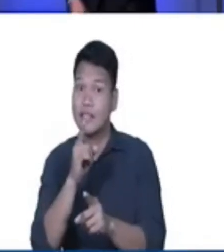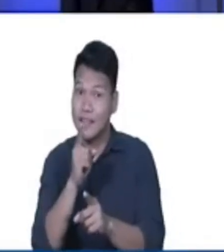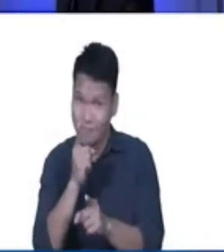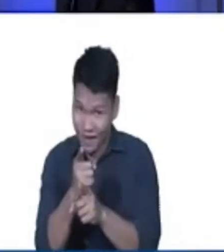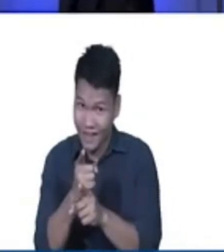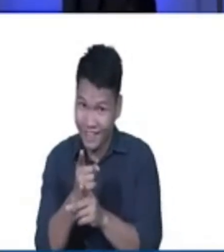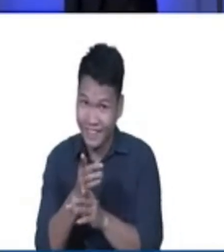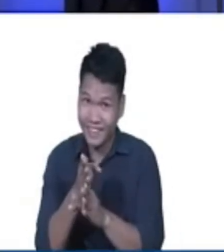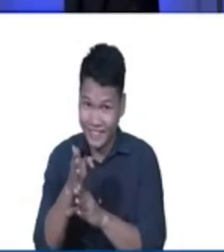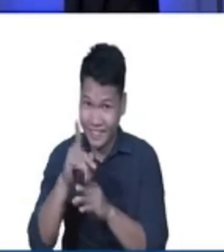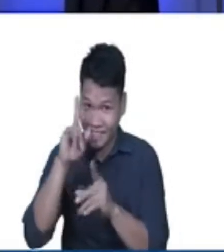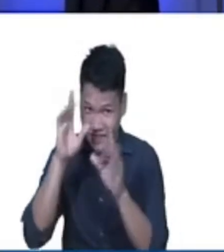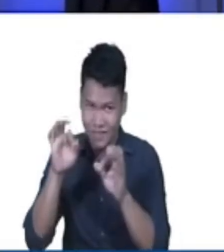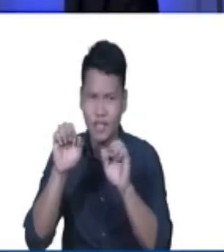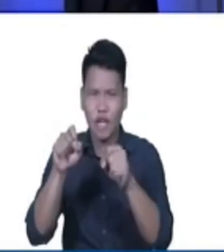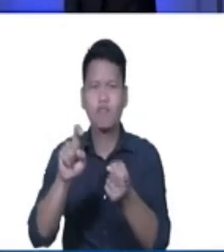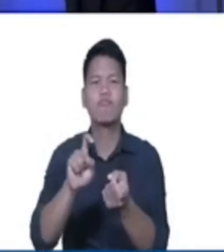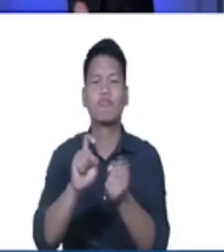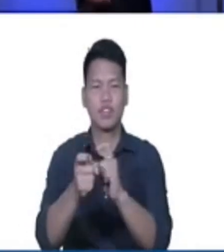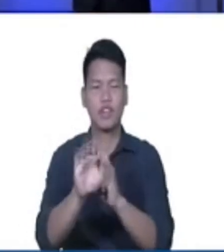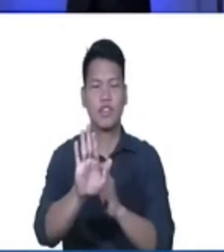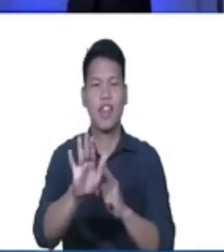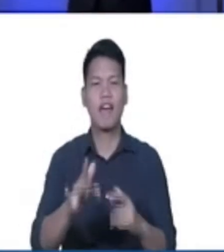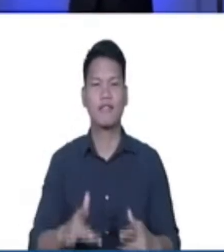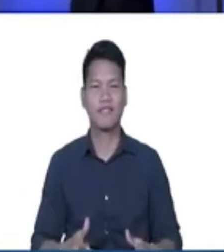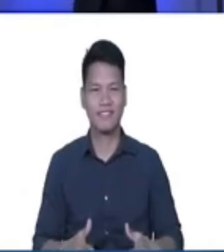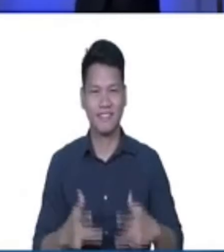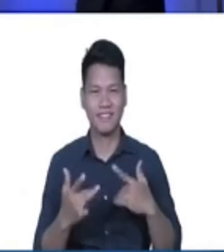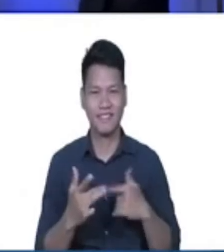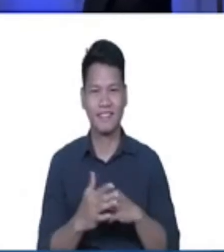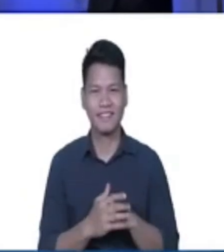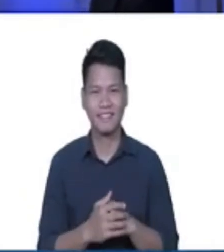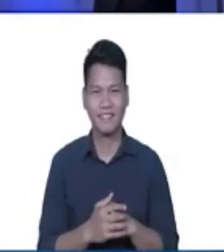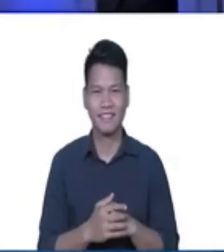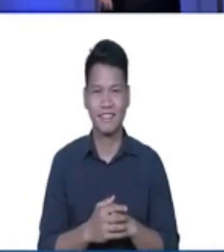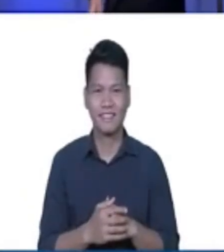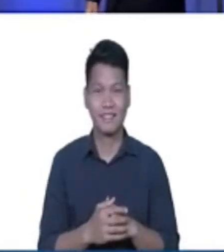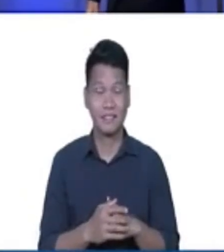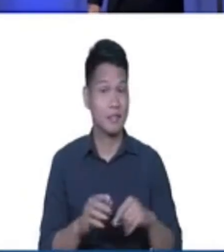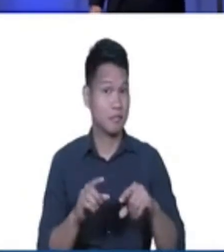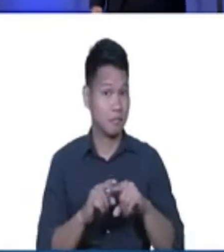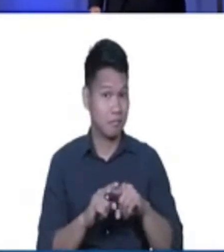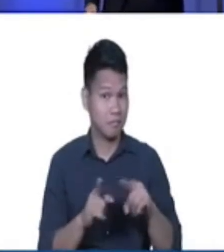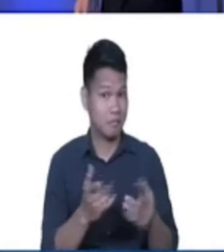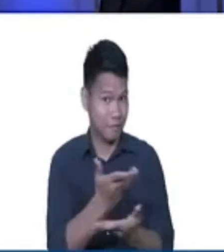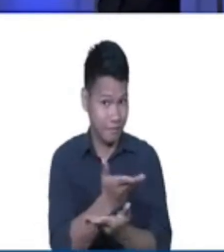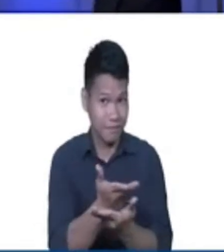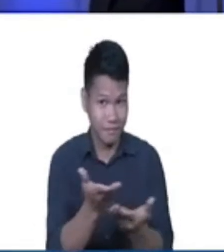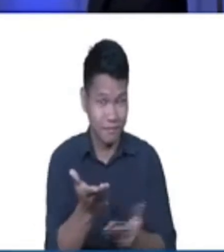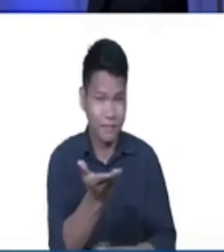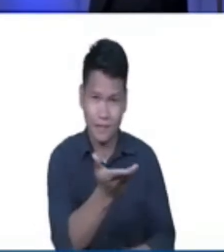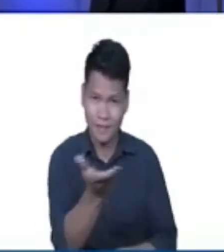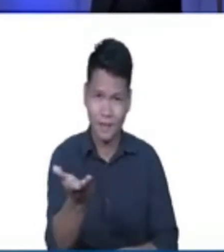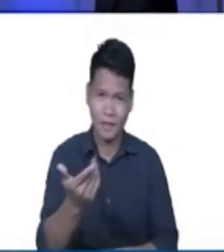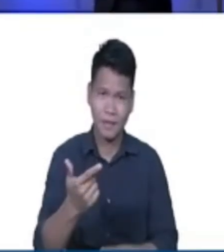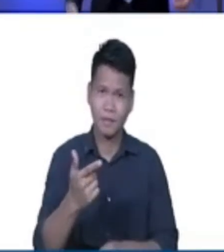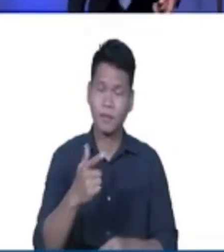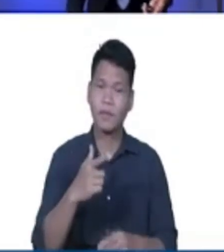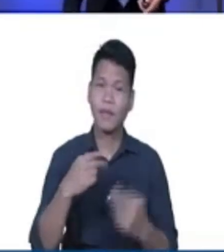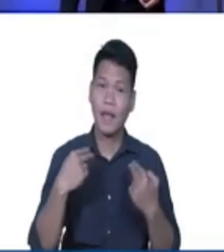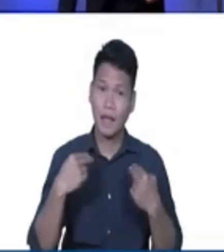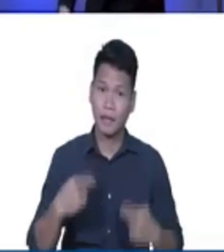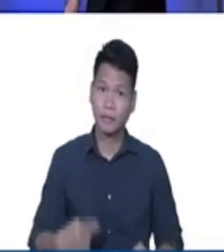in our life. But friends, mga kaibigan, mga kapatid, ang healthy